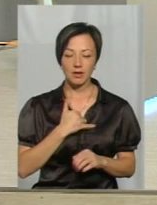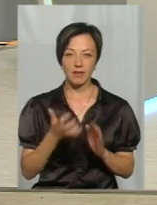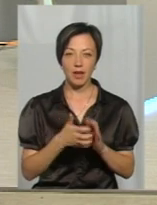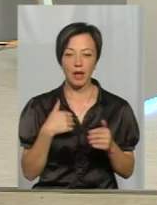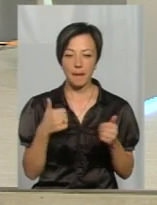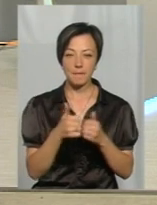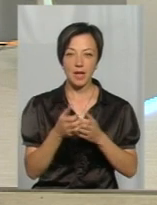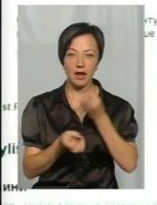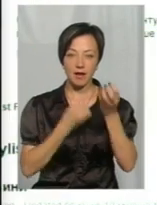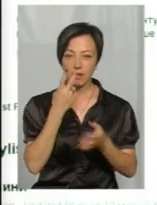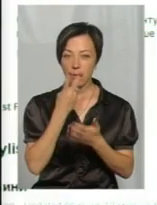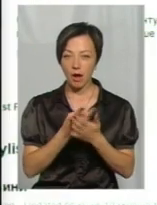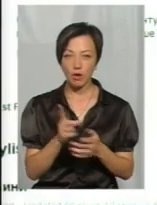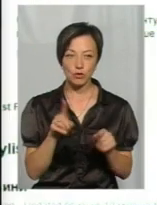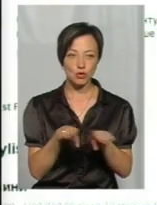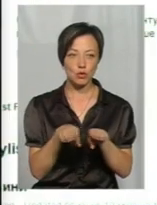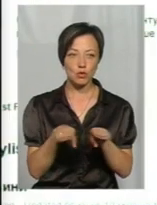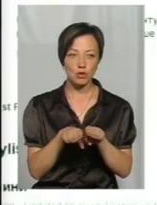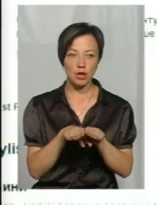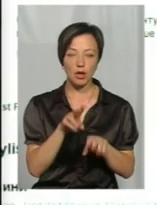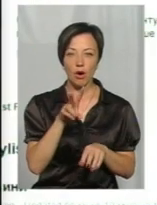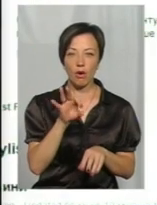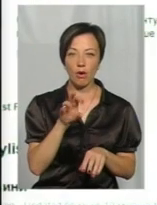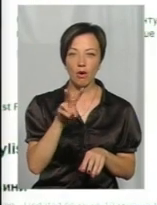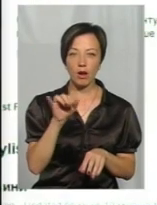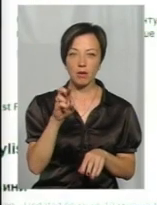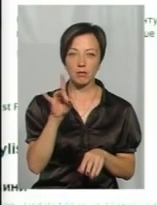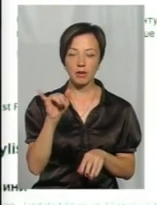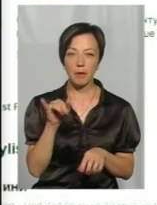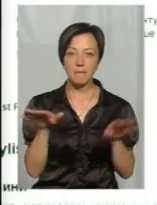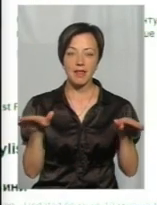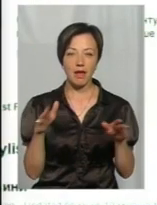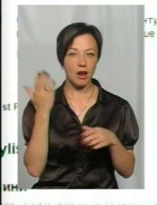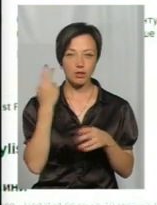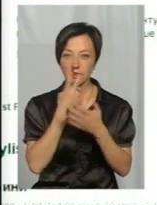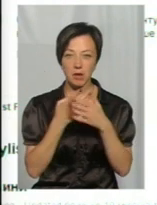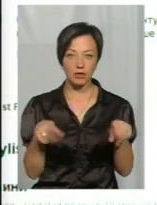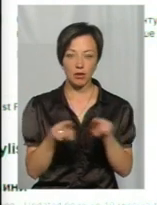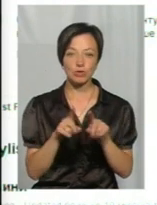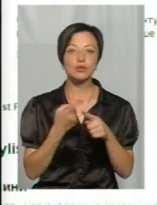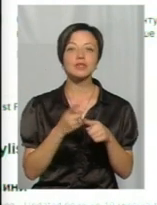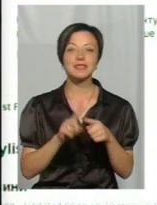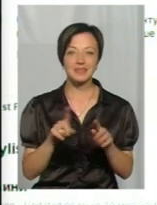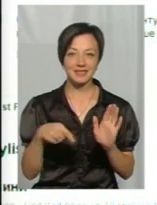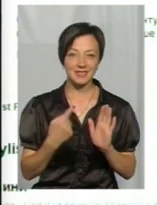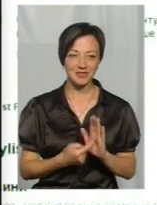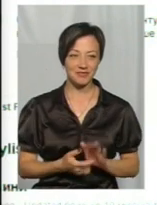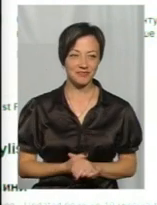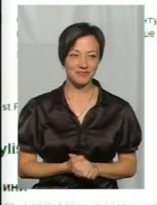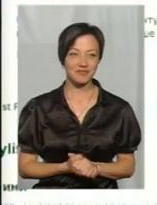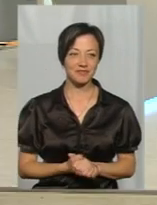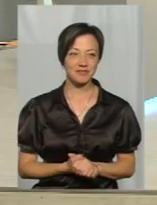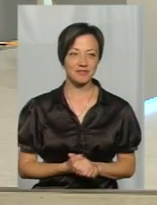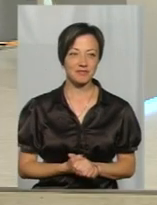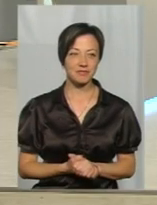квітів на клумбі кілька разів бачила, що схоже на колібрі і водночас метелика. Раніше такого не бачила. Не знаєте, що це? Це, напевно, до вас.